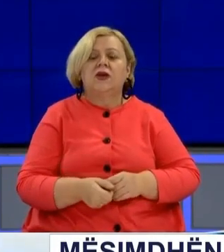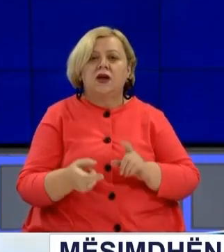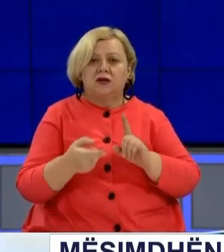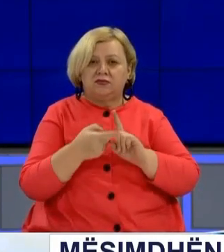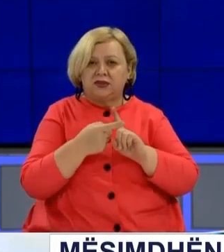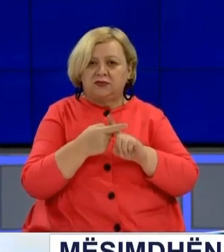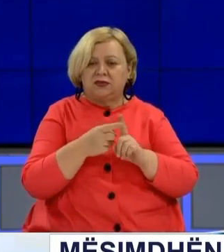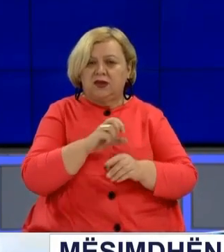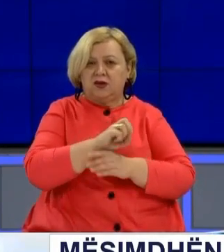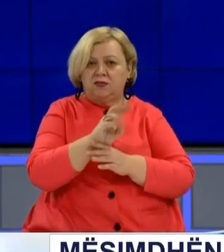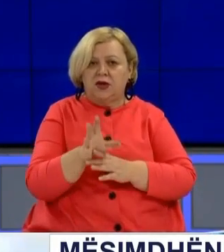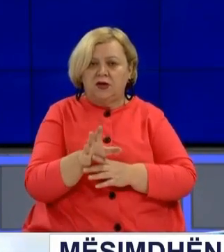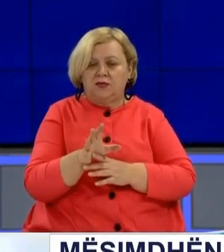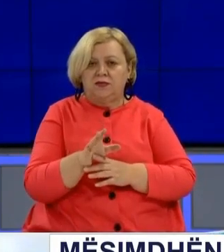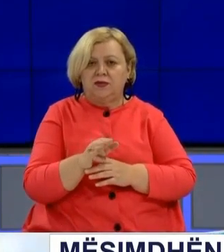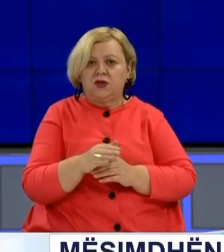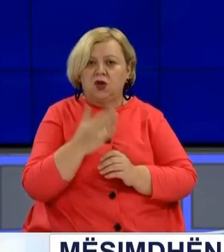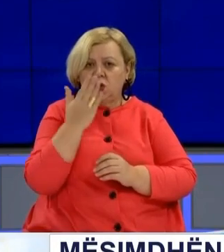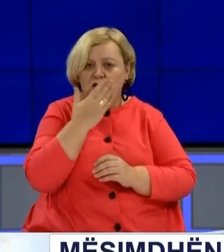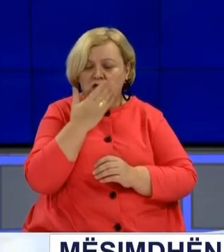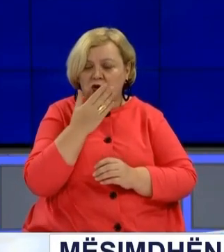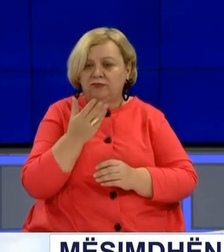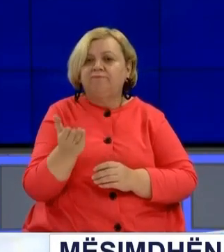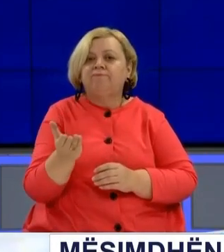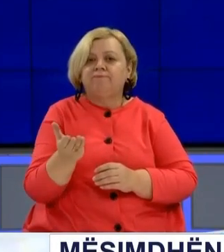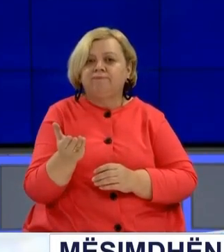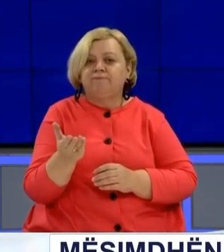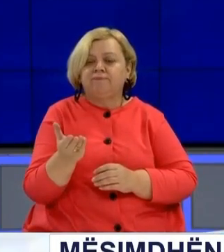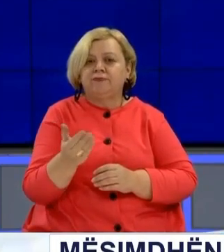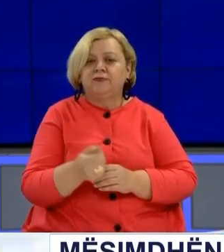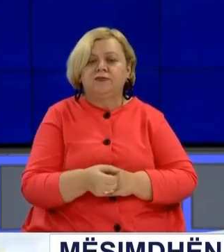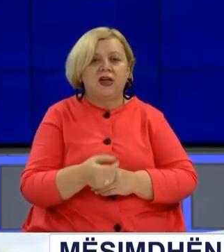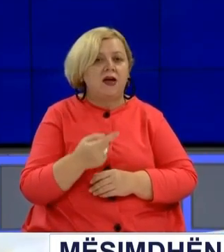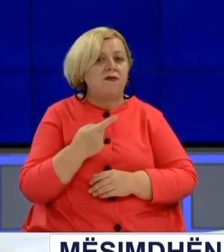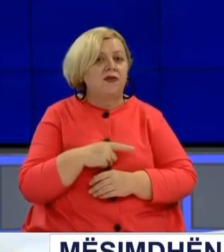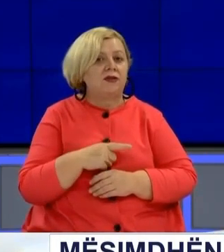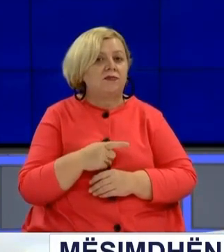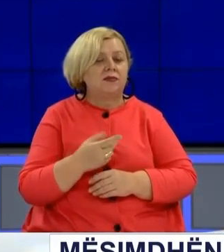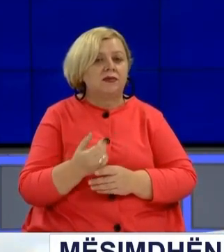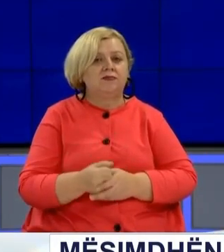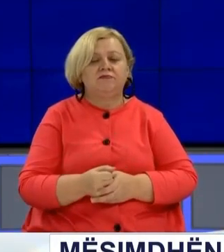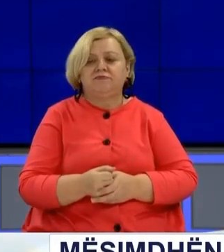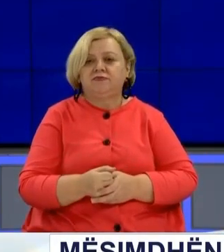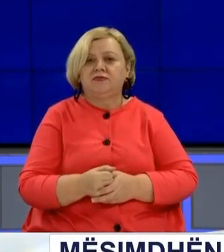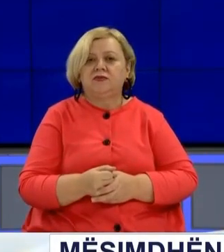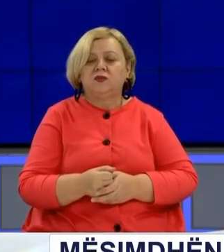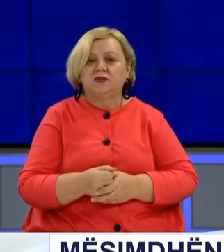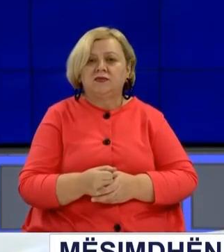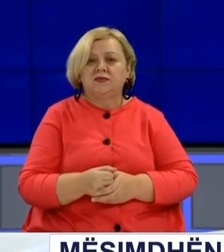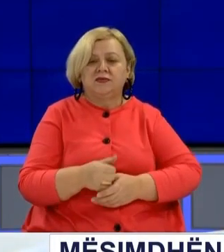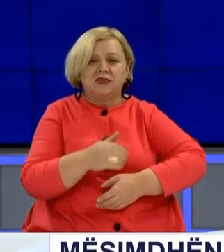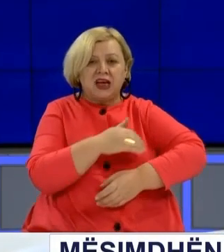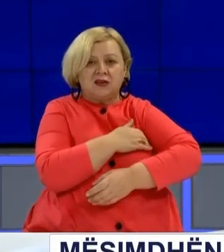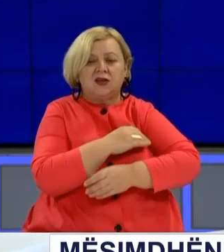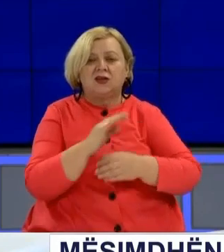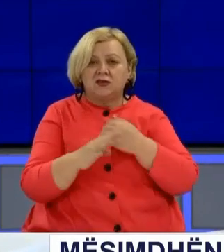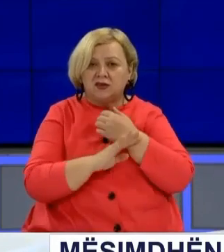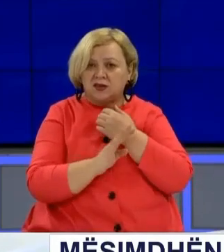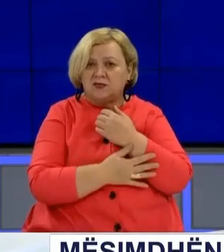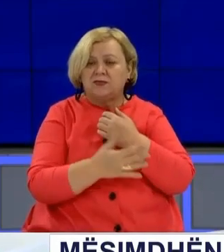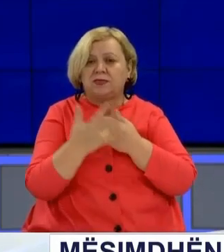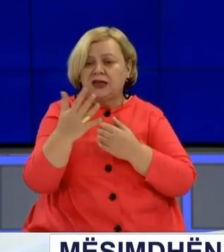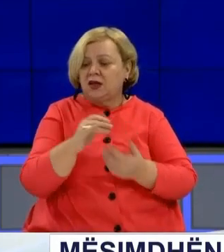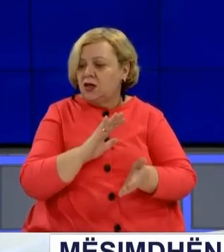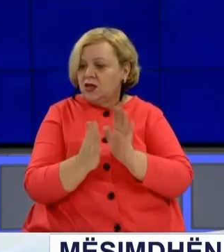dhe mësimi është në bajt në shkollë, në atë rastë, fatmirësështë kemi posë klasët e pesta, mësimi mëllansit e klasëve të pesta, që i kanë zavendësu